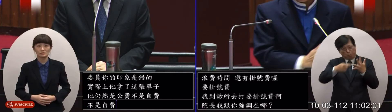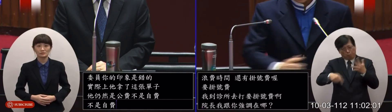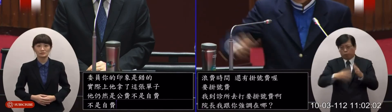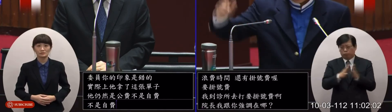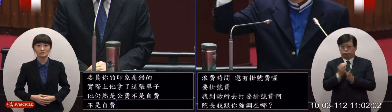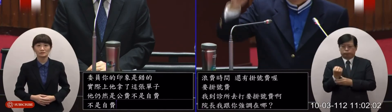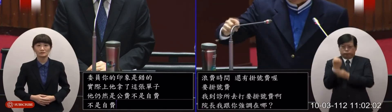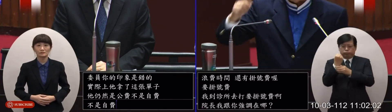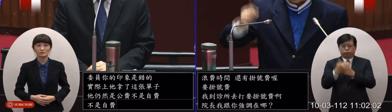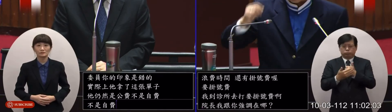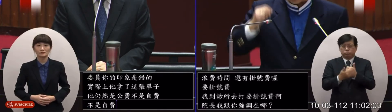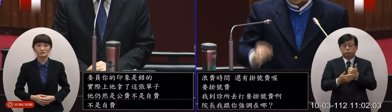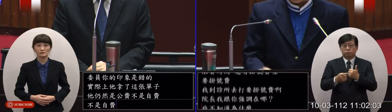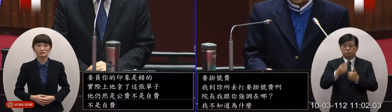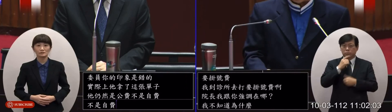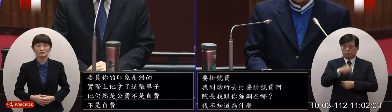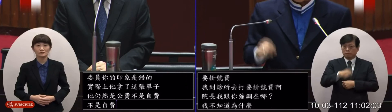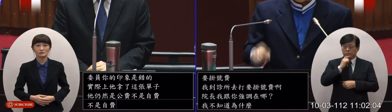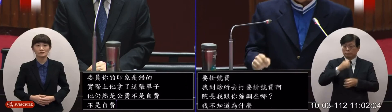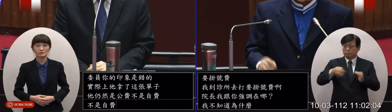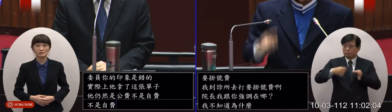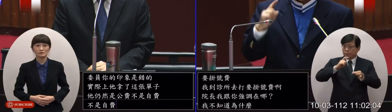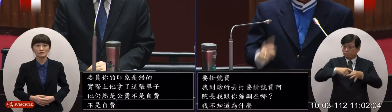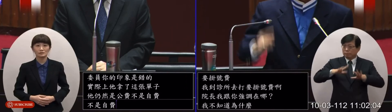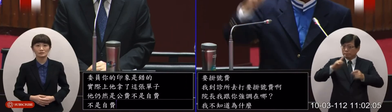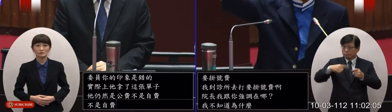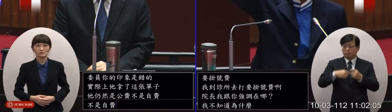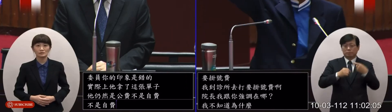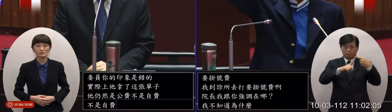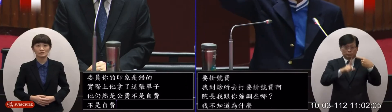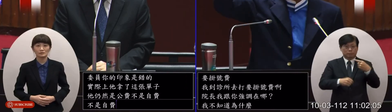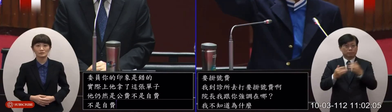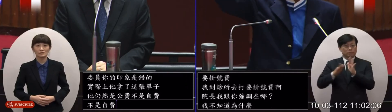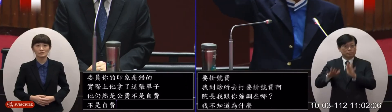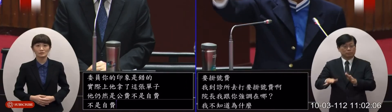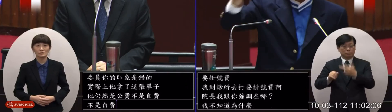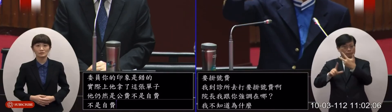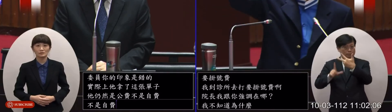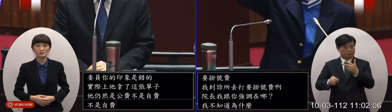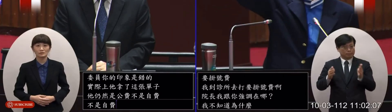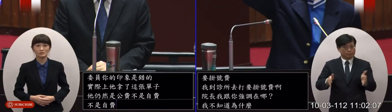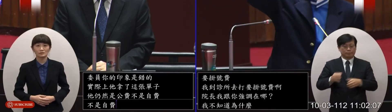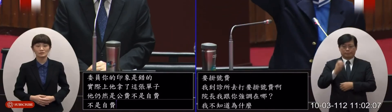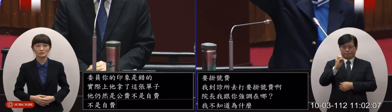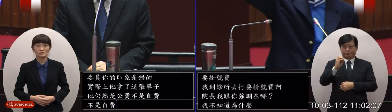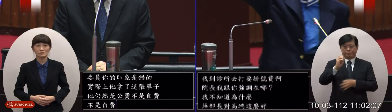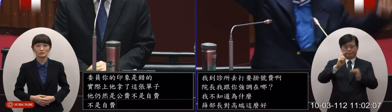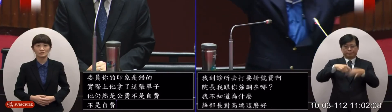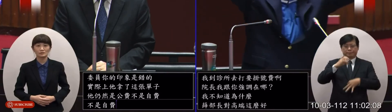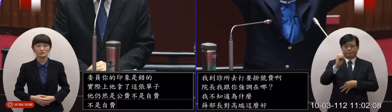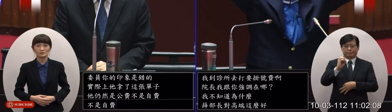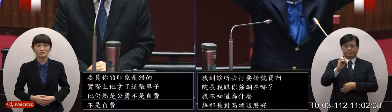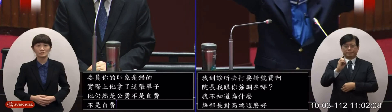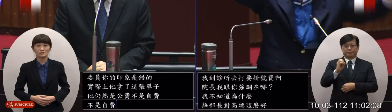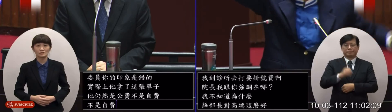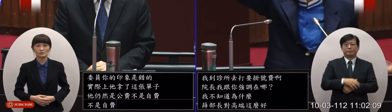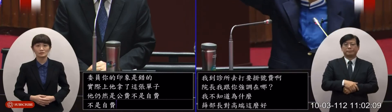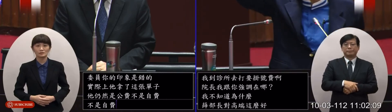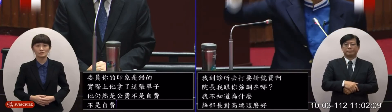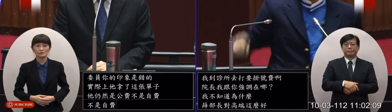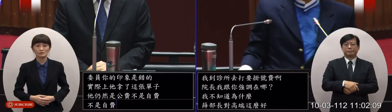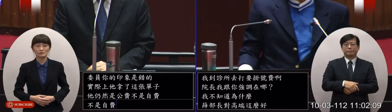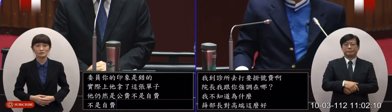到底高端的營收今年從一月到現在到七月零了零了零零零